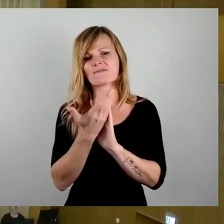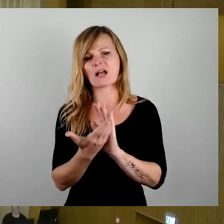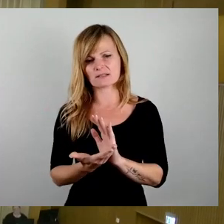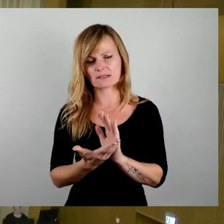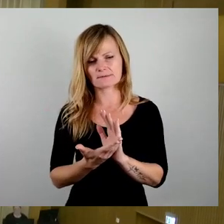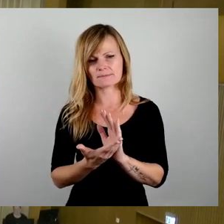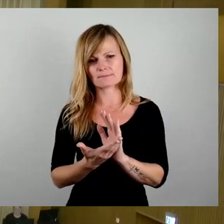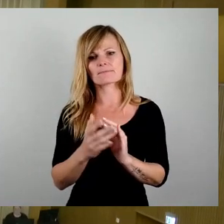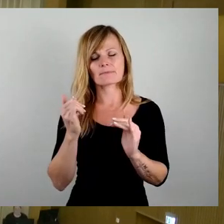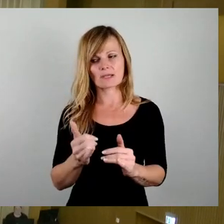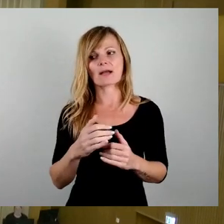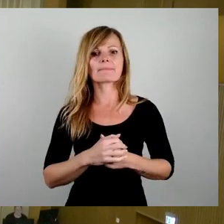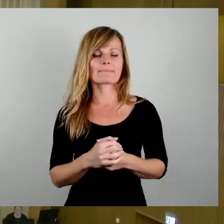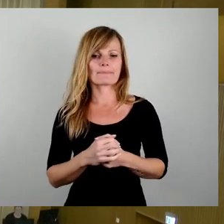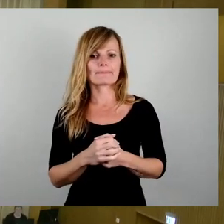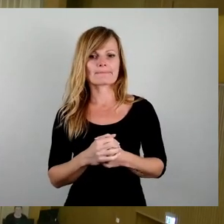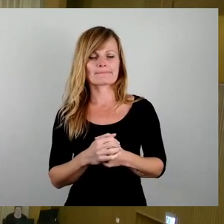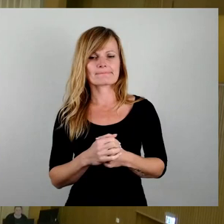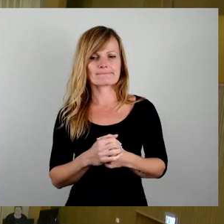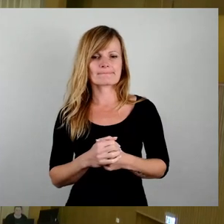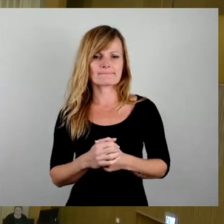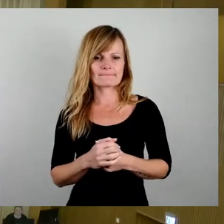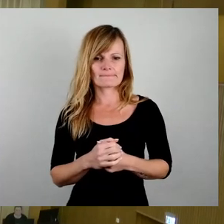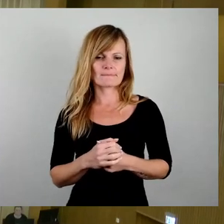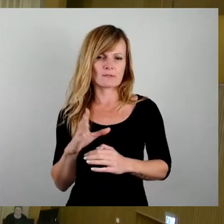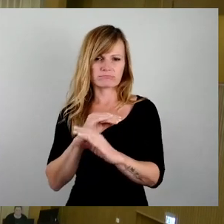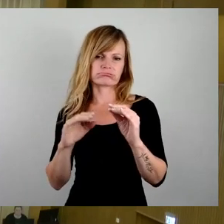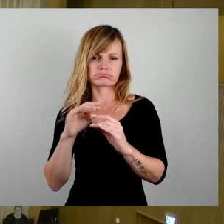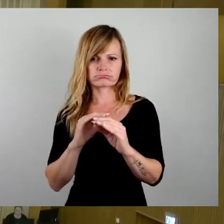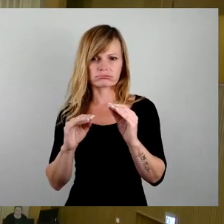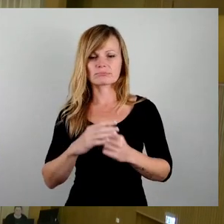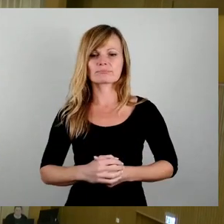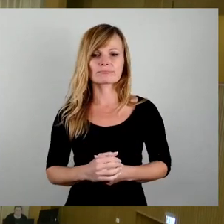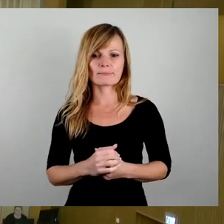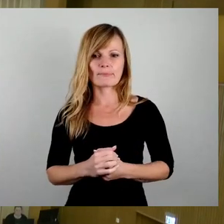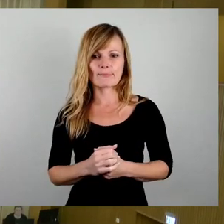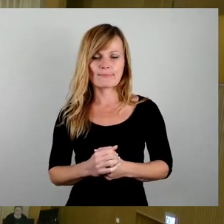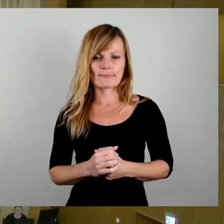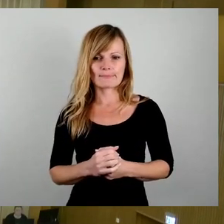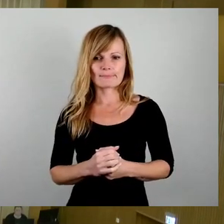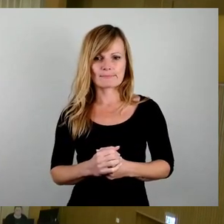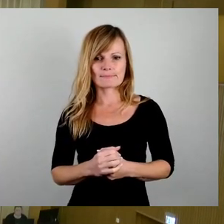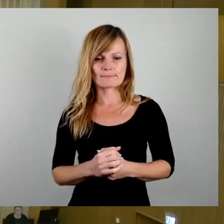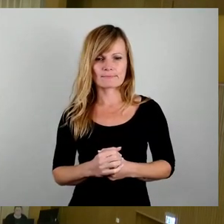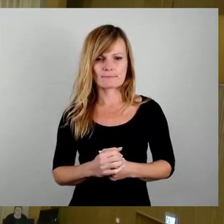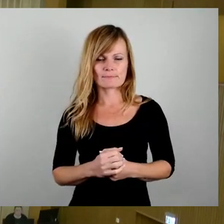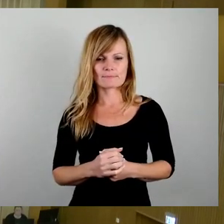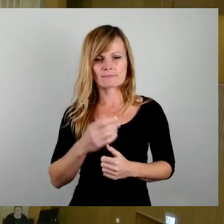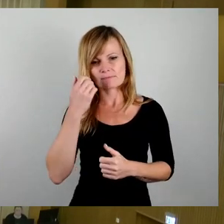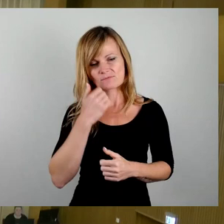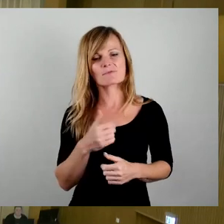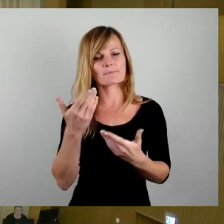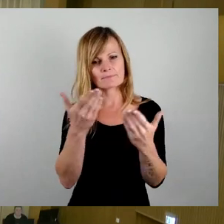genau. Lieber Johannes Lichty, ist schön, So dummes Beklagert, wirklich. Lieber Johannes Lichty, liebe Dissidenten, schaut bitte einfach in euren